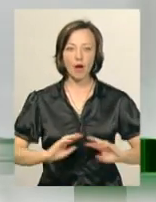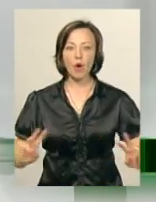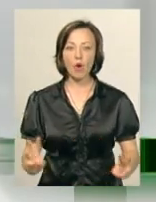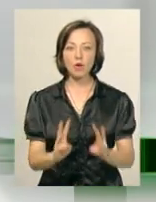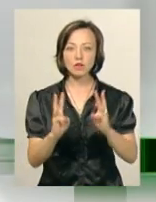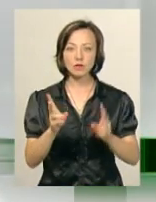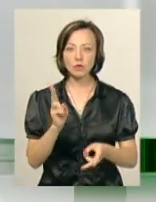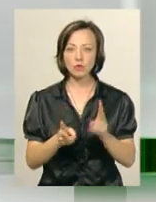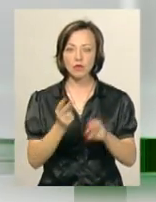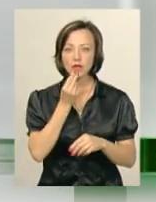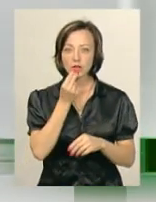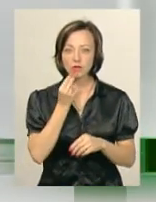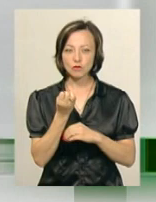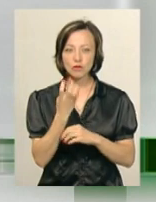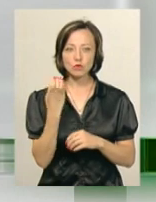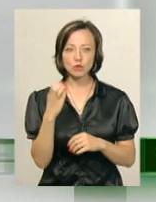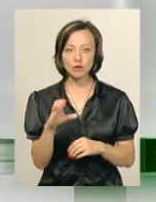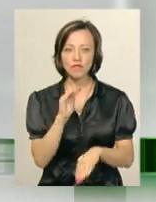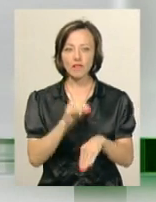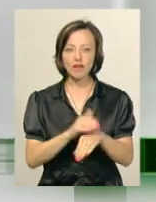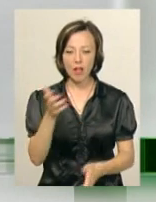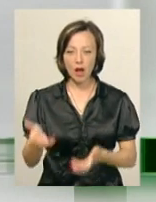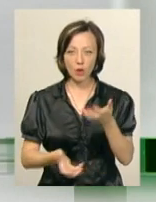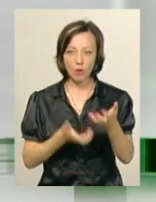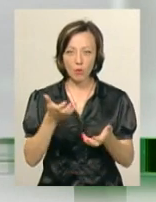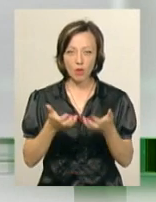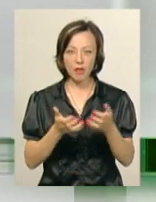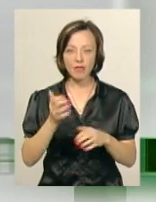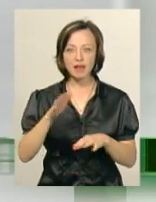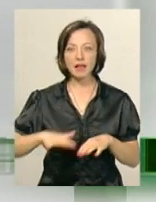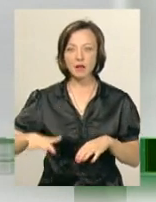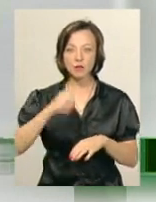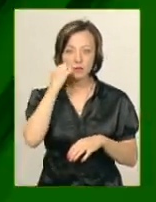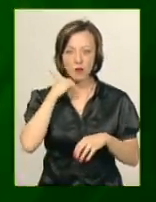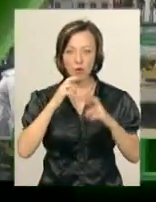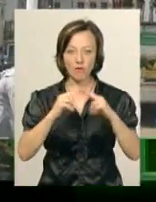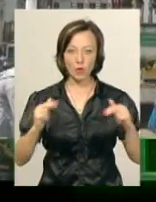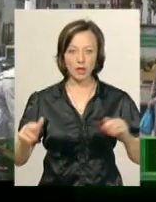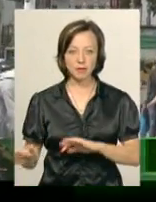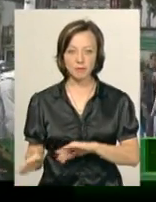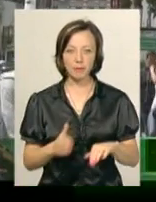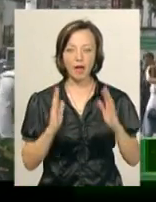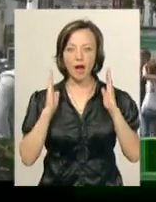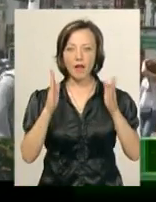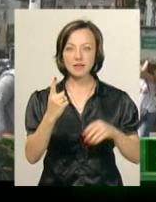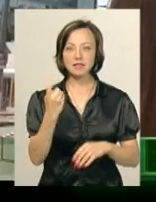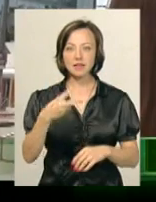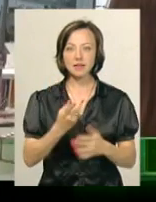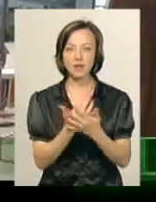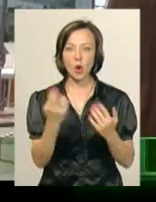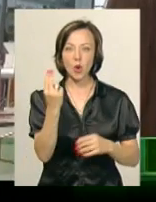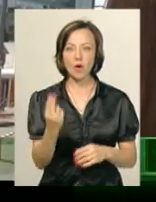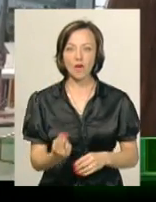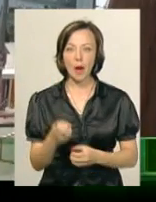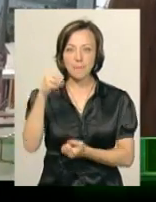на якому готували їжу у 14-му столітті, виявили археологи на території Старої фортеці. Алея зі 120 кольорових